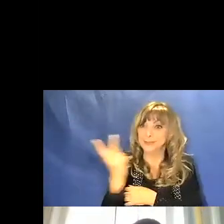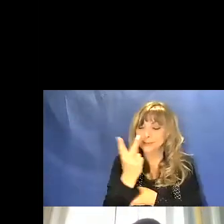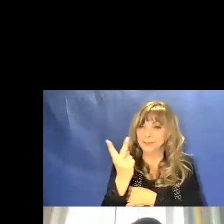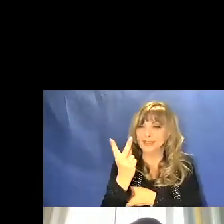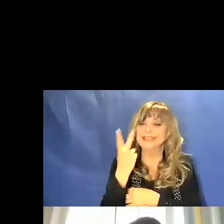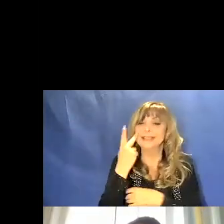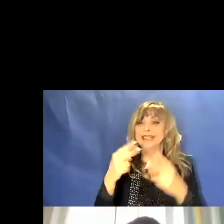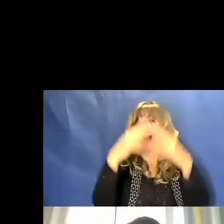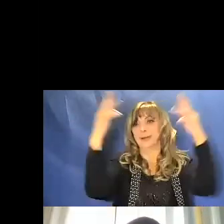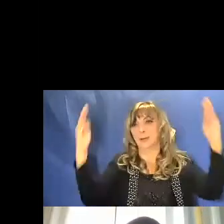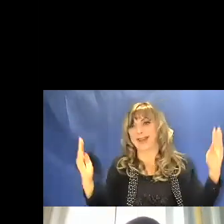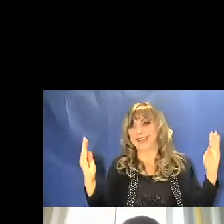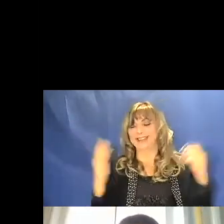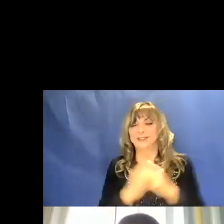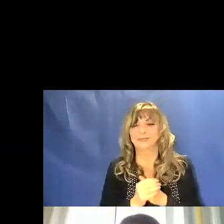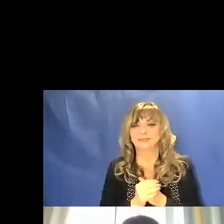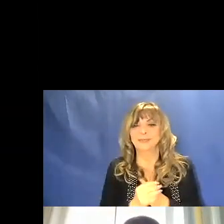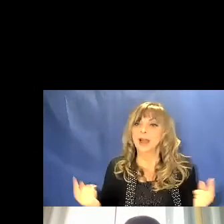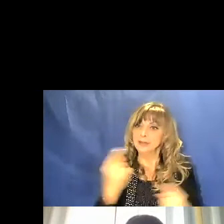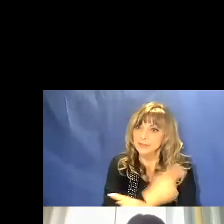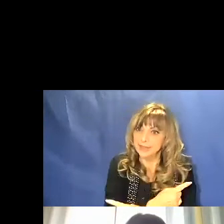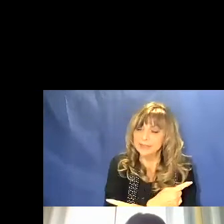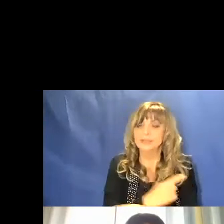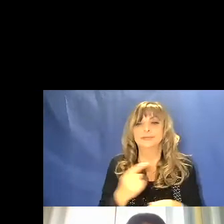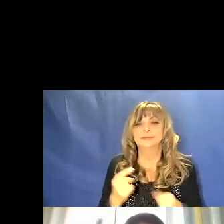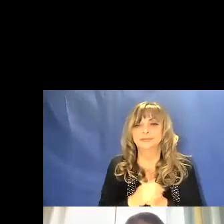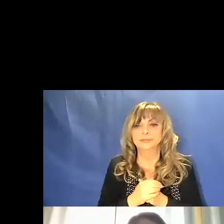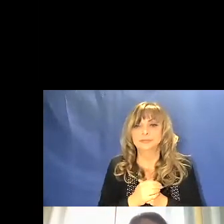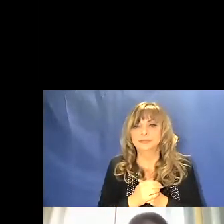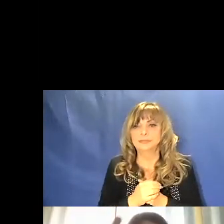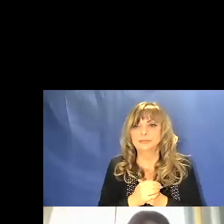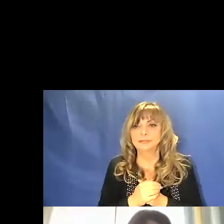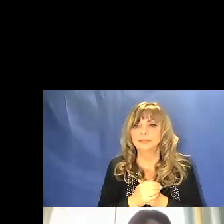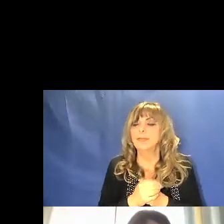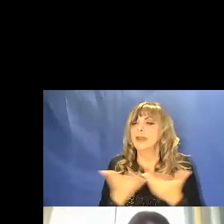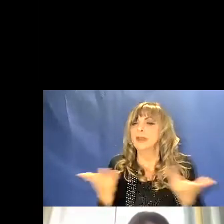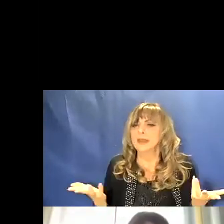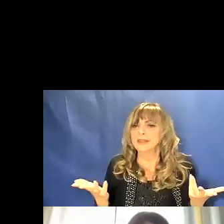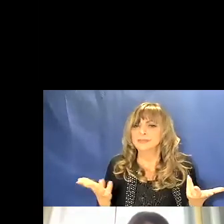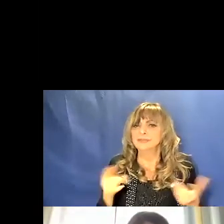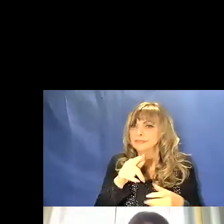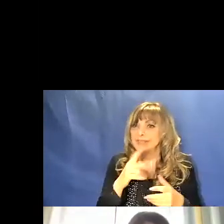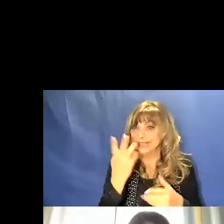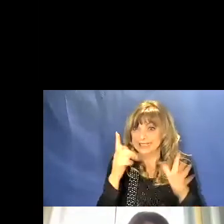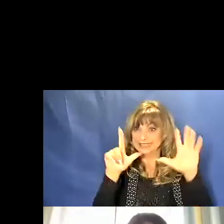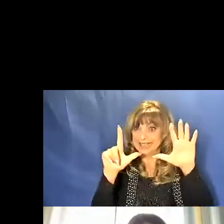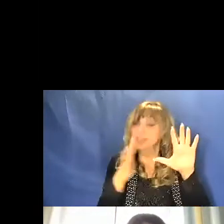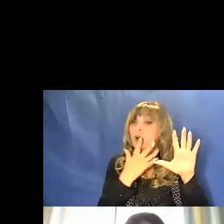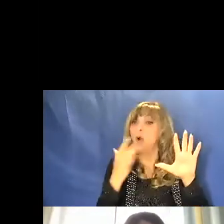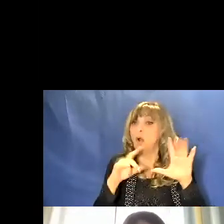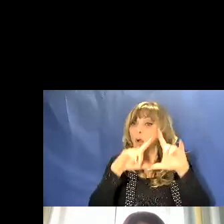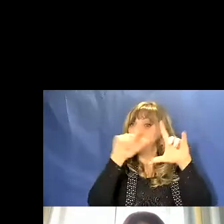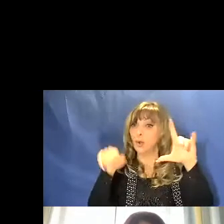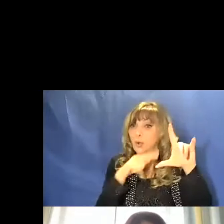Il processo inverso, cioè quello della composizione di questi sette colori per